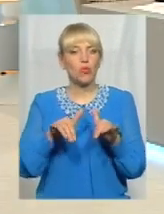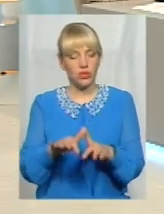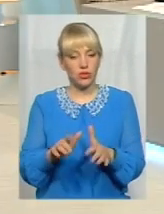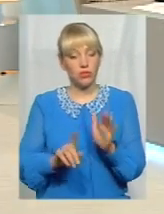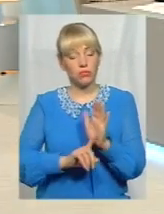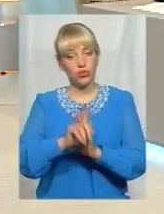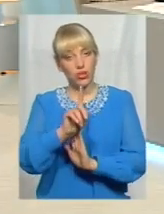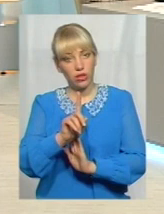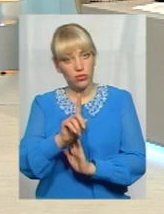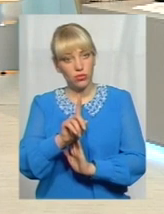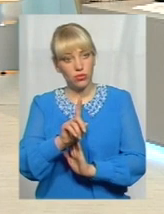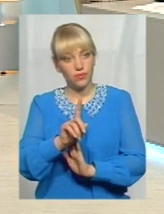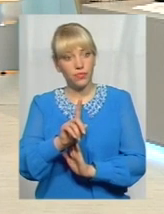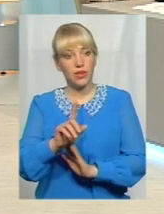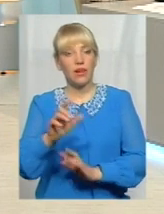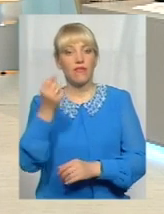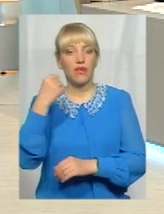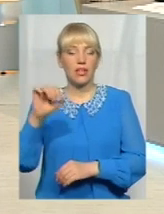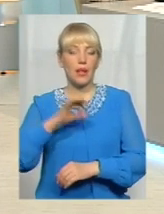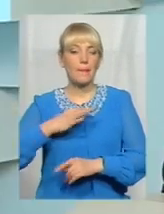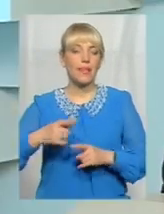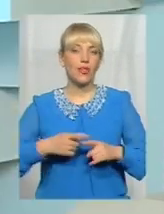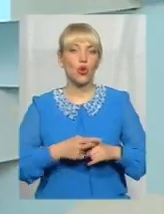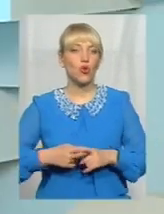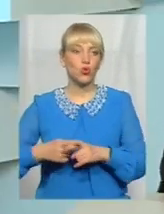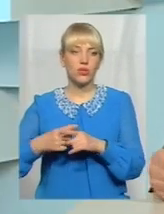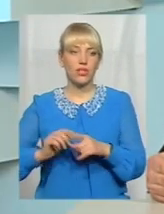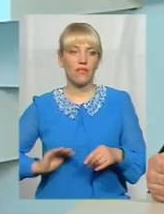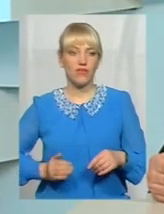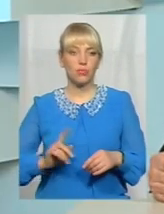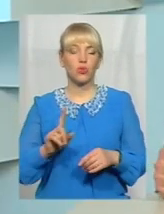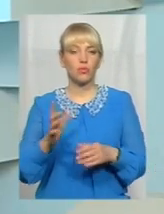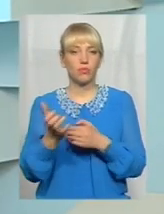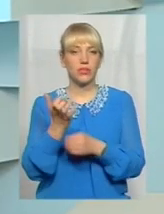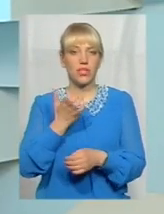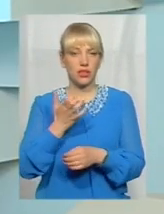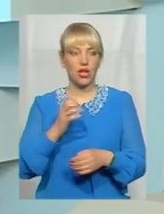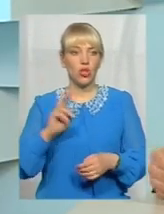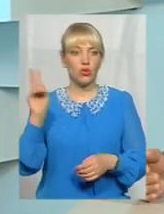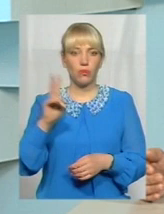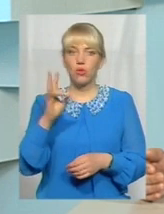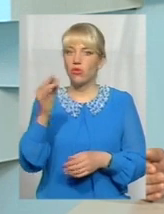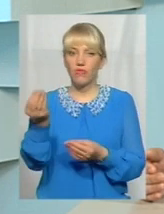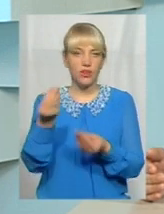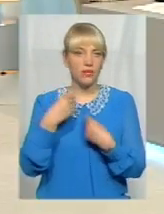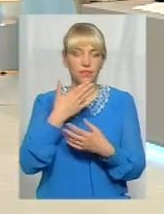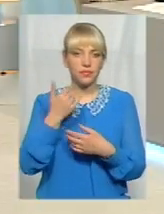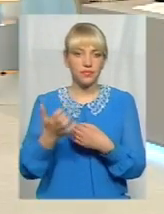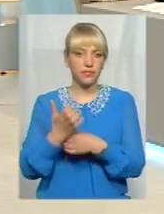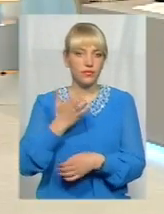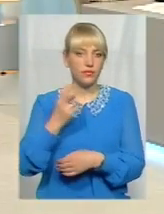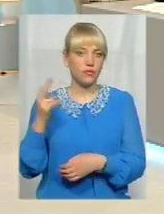виїгла білоруська фірма, яка мала поставити тролейбуси. Але, на жаль, вони не поставили тролейбуси.